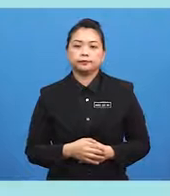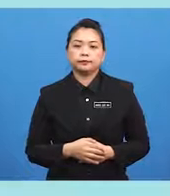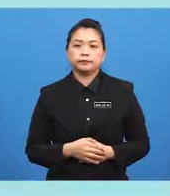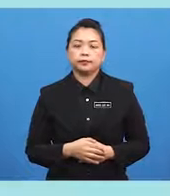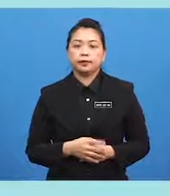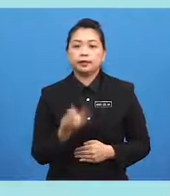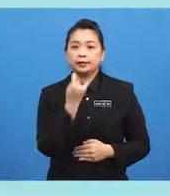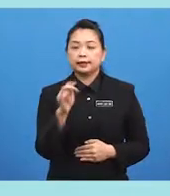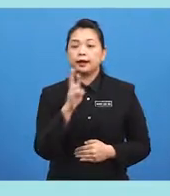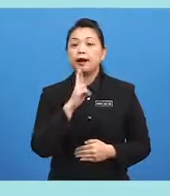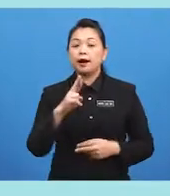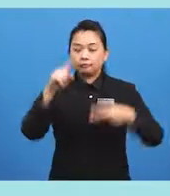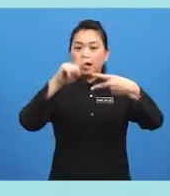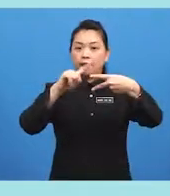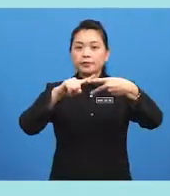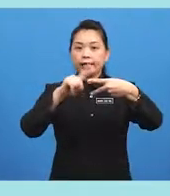They are upstairs?